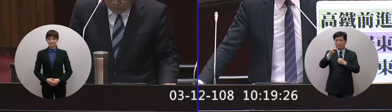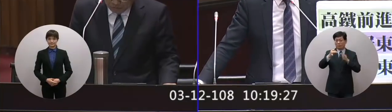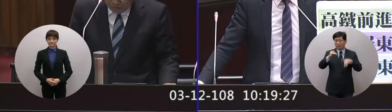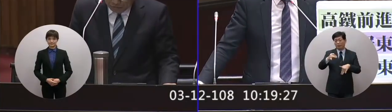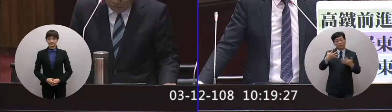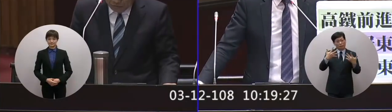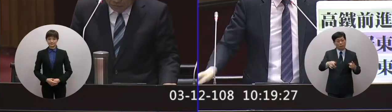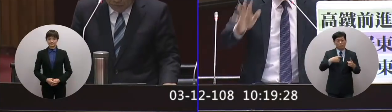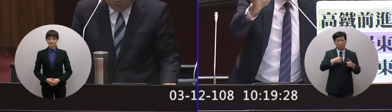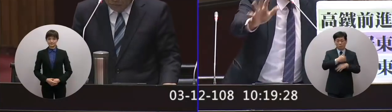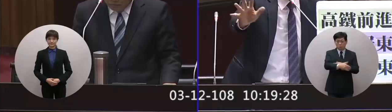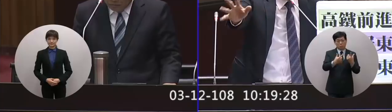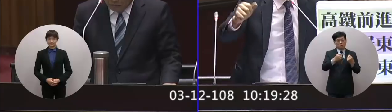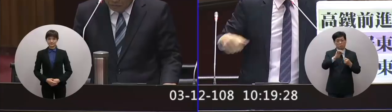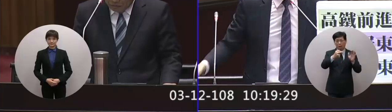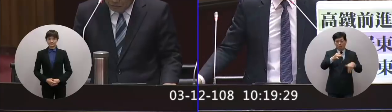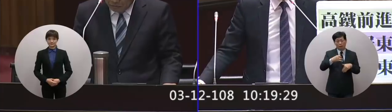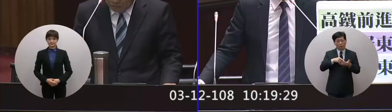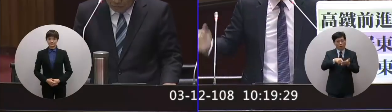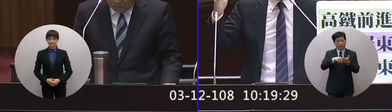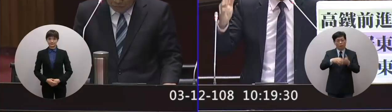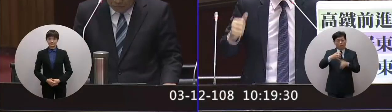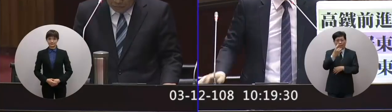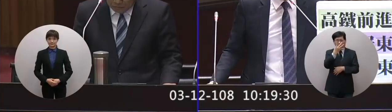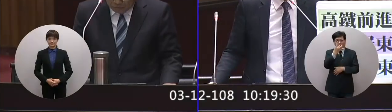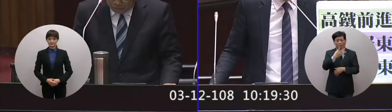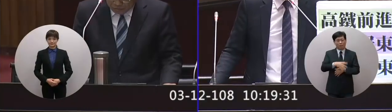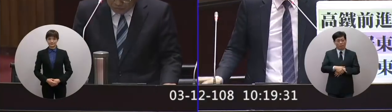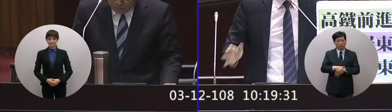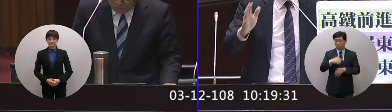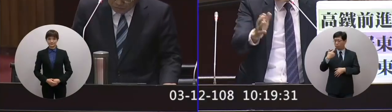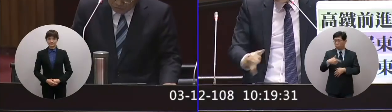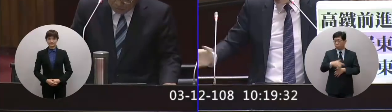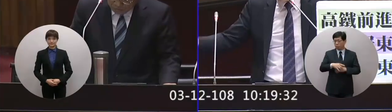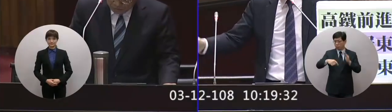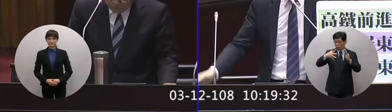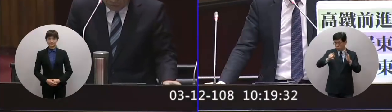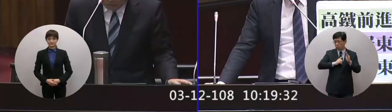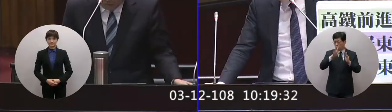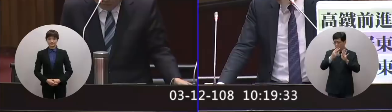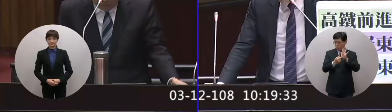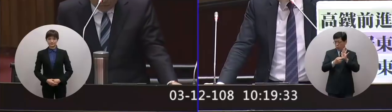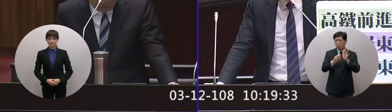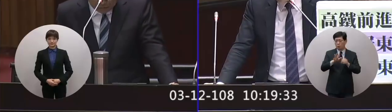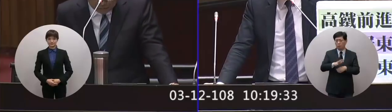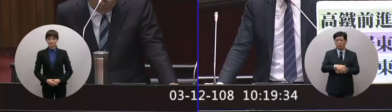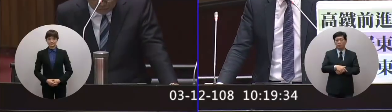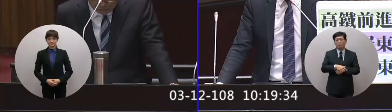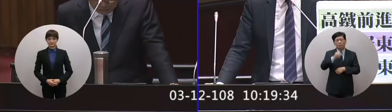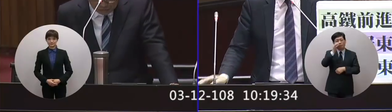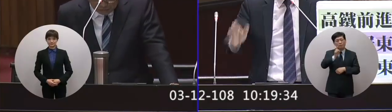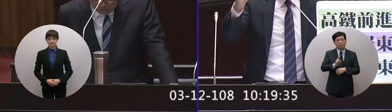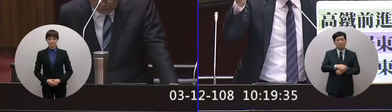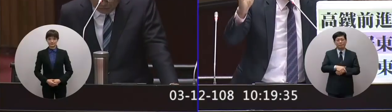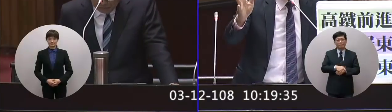萬很多館的人口沒有一百萬應我們沒有他讓中心來做後援嗎不是院長有個解方怎麼解呢我們來